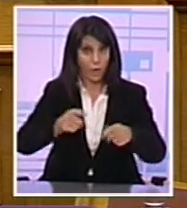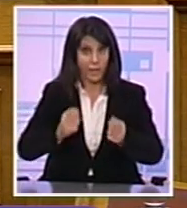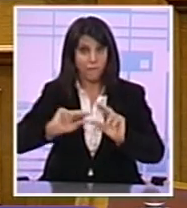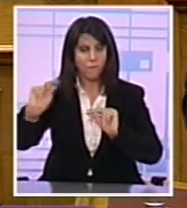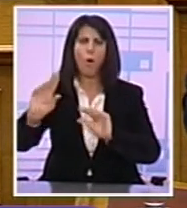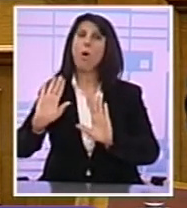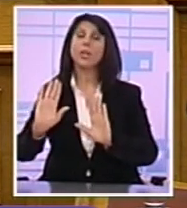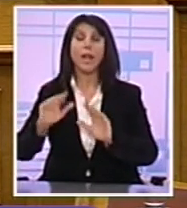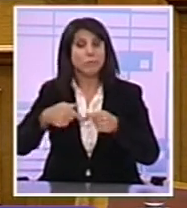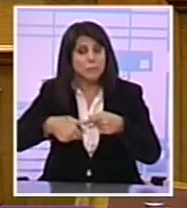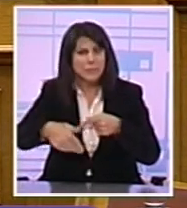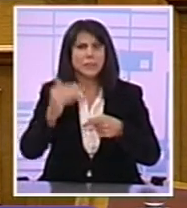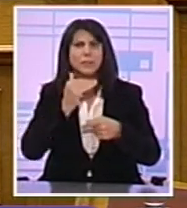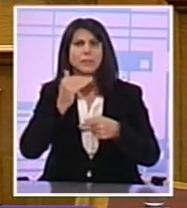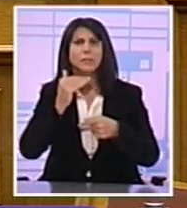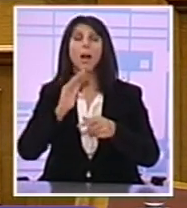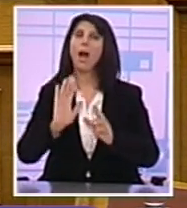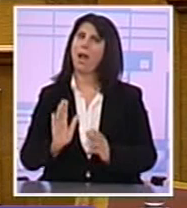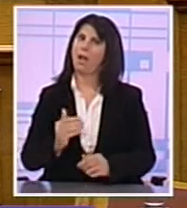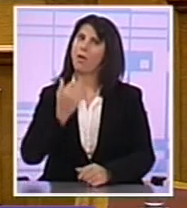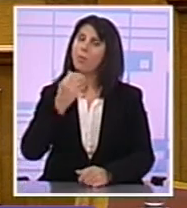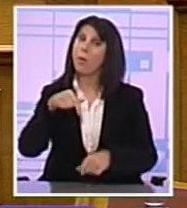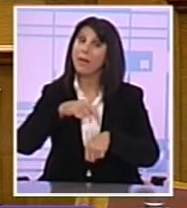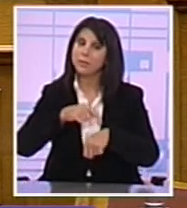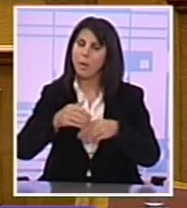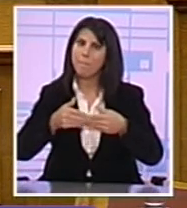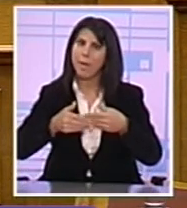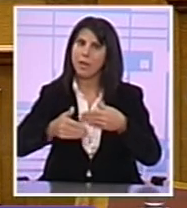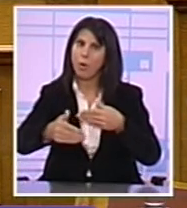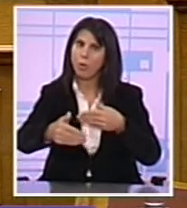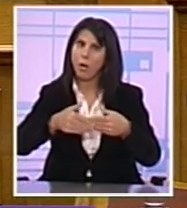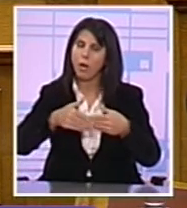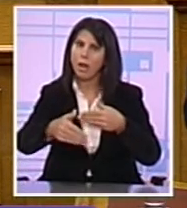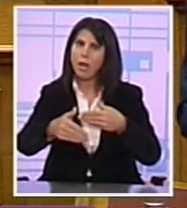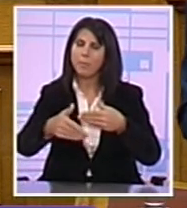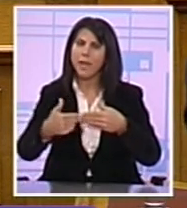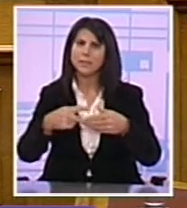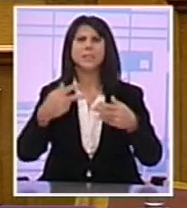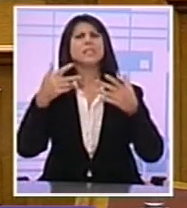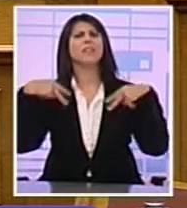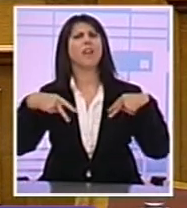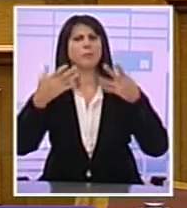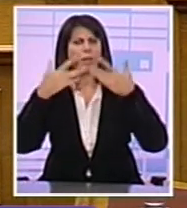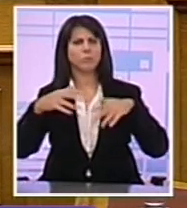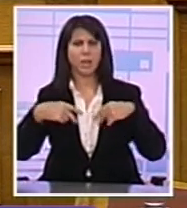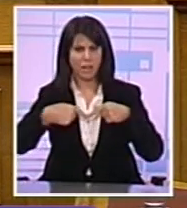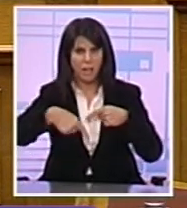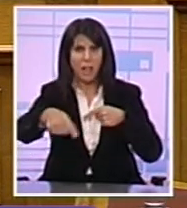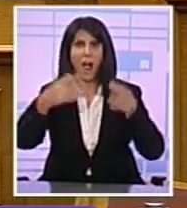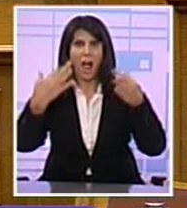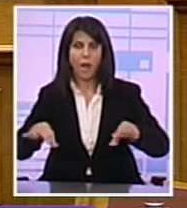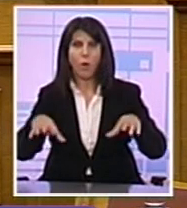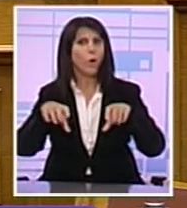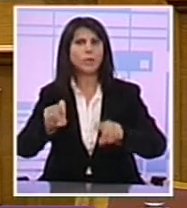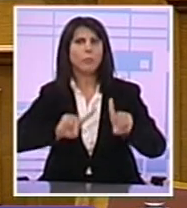Όσο γίνεται πιο γρήγορα Αλλά δεν μπορούμε σε αυτό την περίοδο Να αφήσουμε ένα κενό εξουσίας Ας το κάνουμε λοιπόν